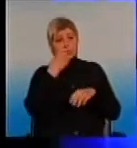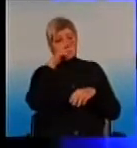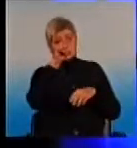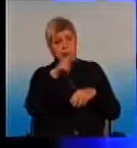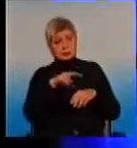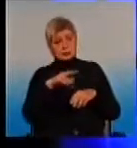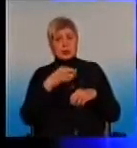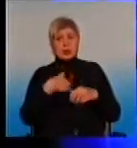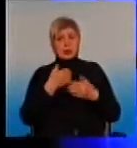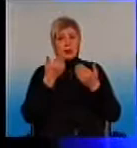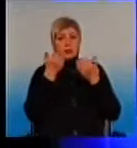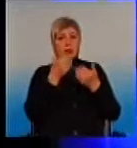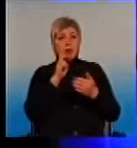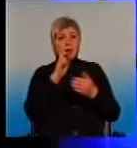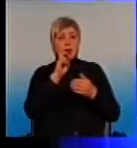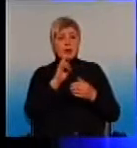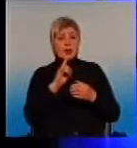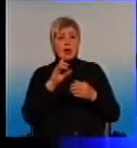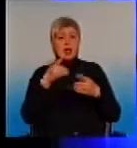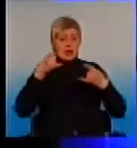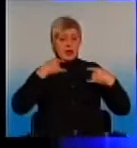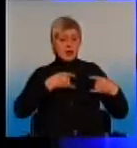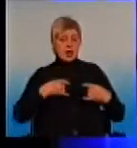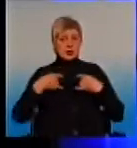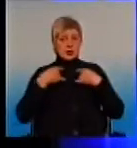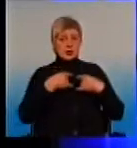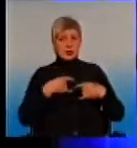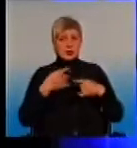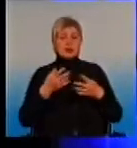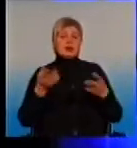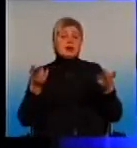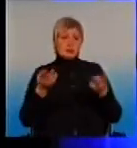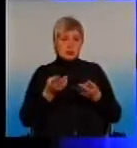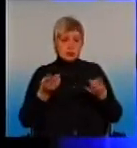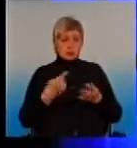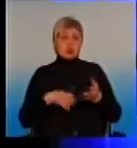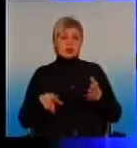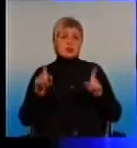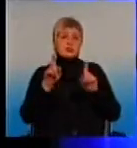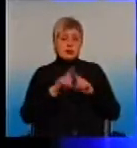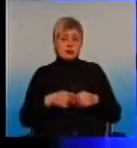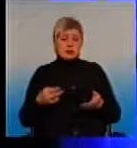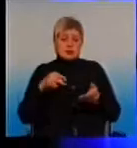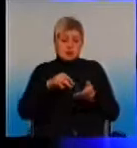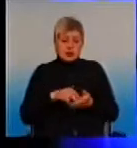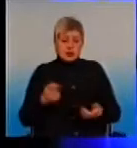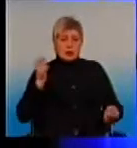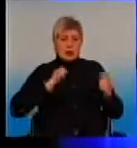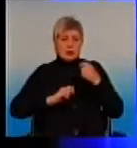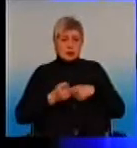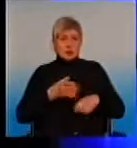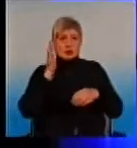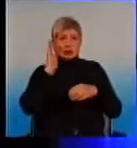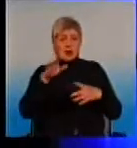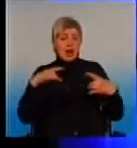пневмонію, рентген к вам дому не привезуть, тому ви все ровно знайдете можливість як-то добратися до рентген, щоб вам окончательно поставили діаноз